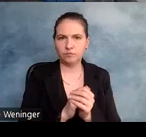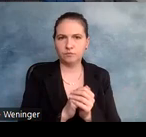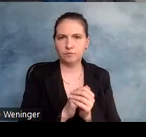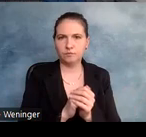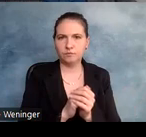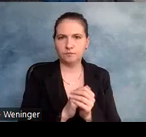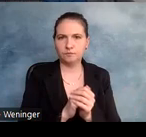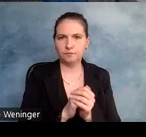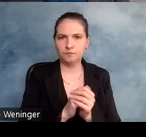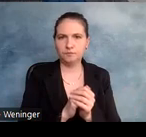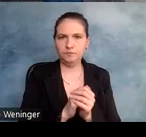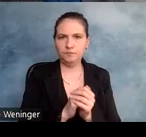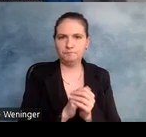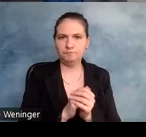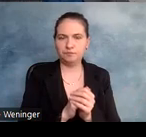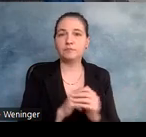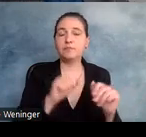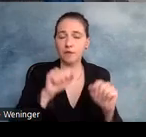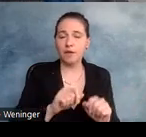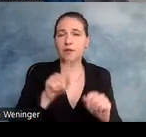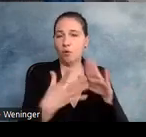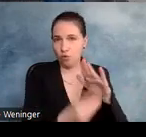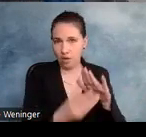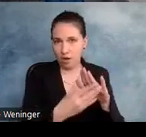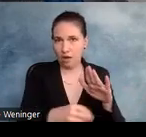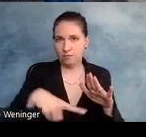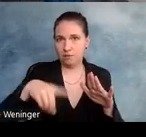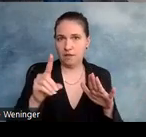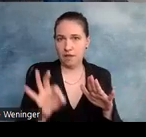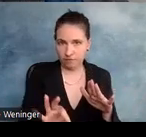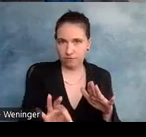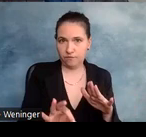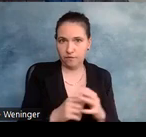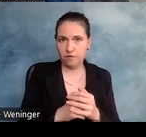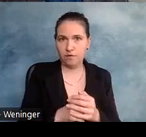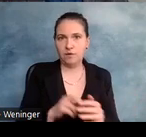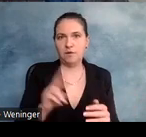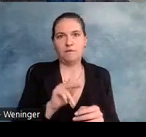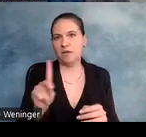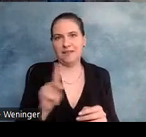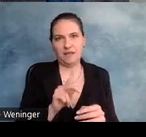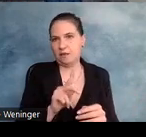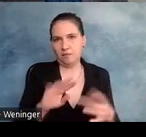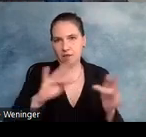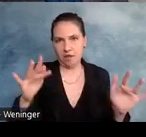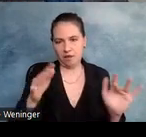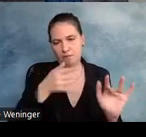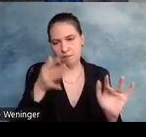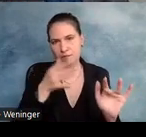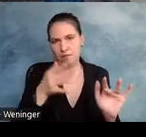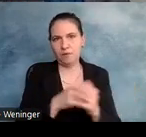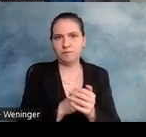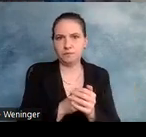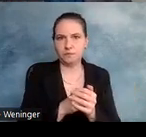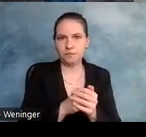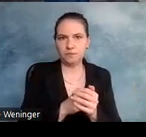Also, man kann es übrigens als PDF herunterladen, für die, die nicht so gern browsen. Und dann ist es tatsächlich PDF-UA